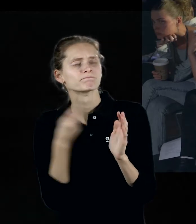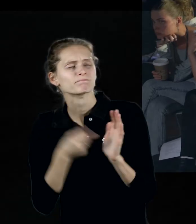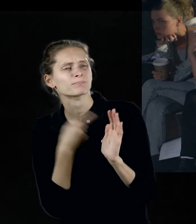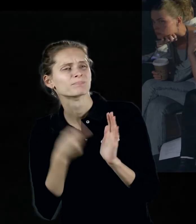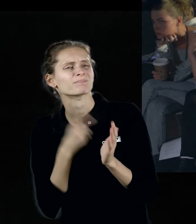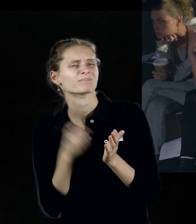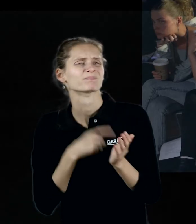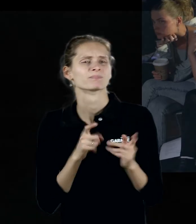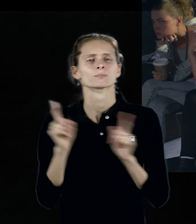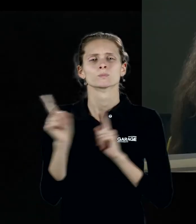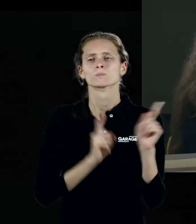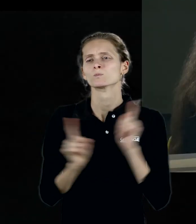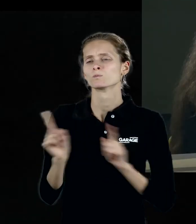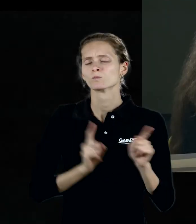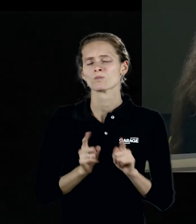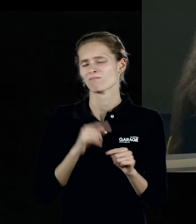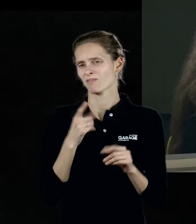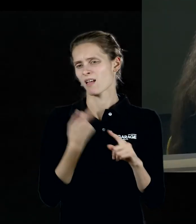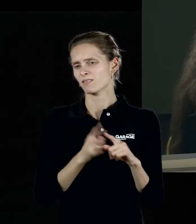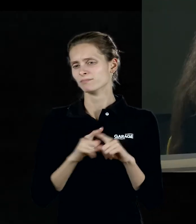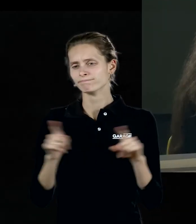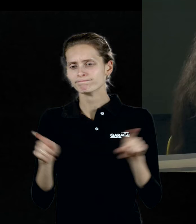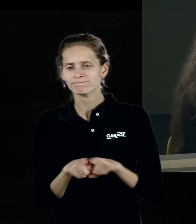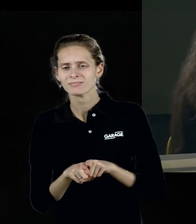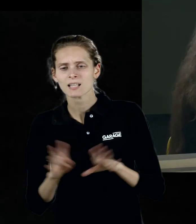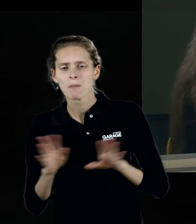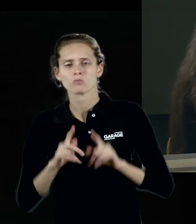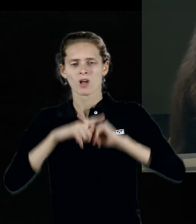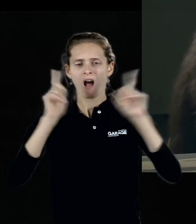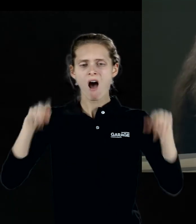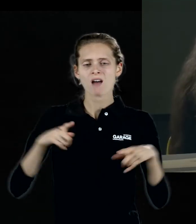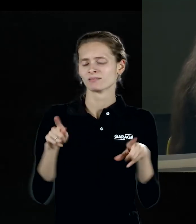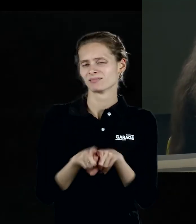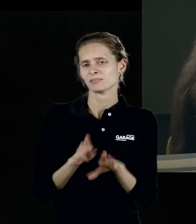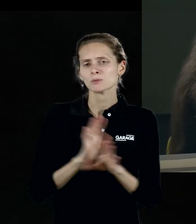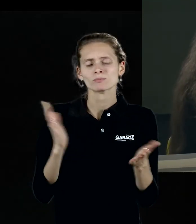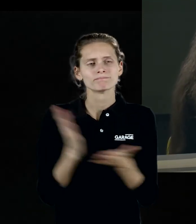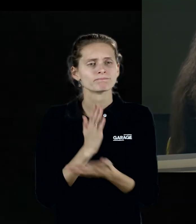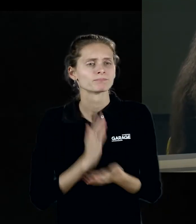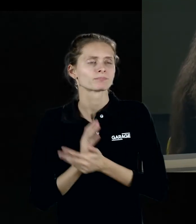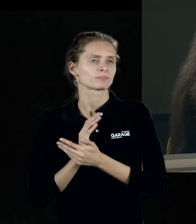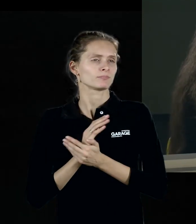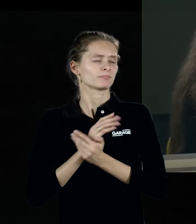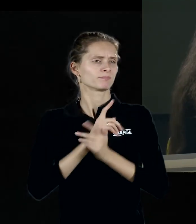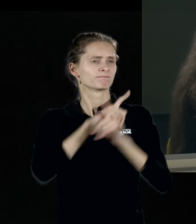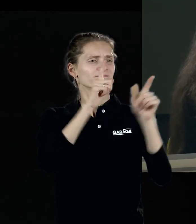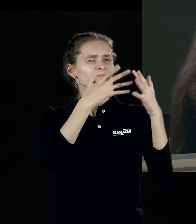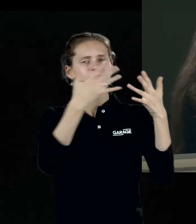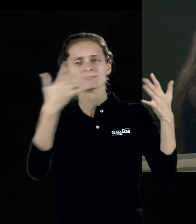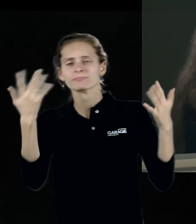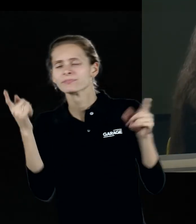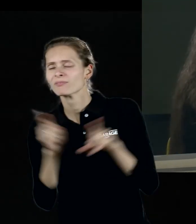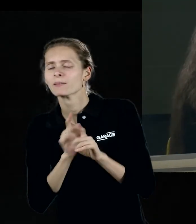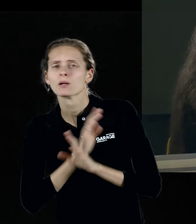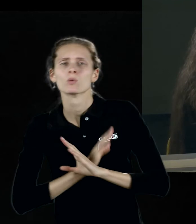никак не похоже по картинке, по изобразительному ряду, странным образом